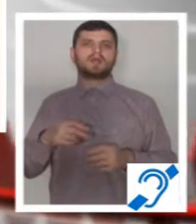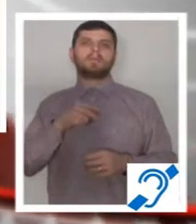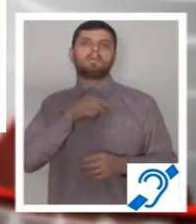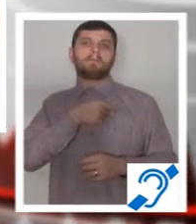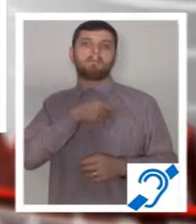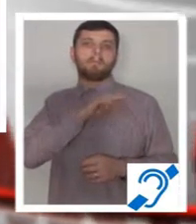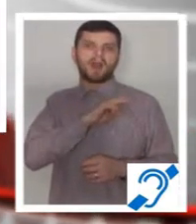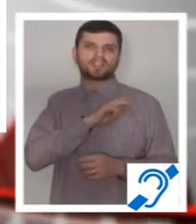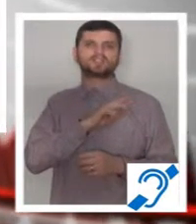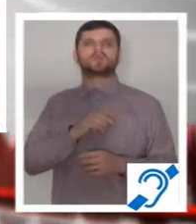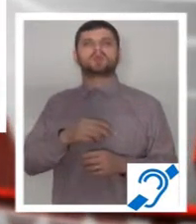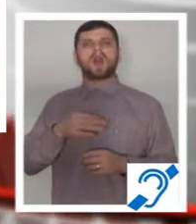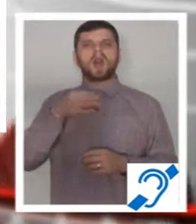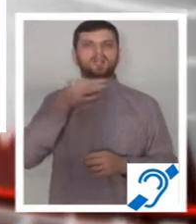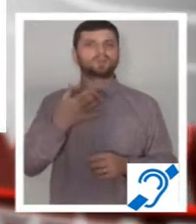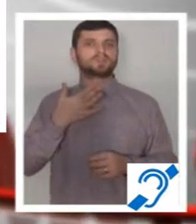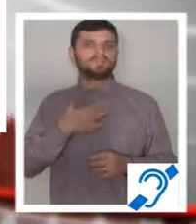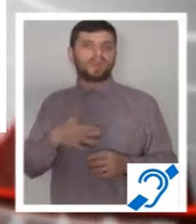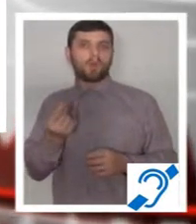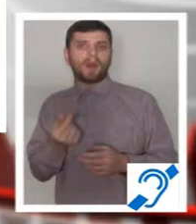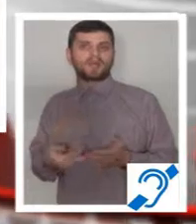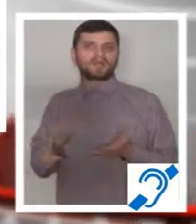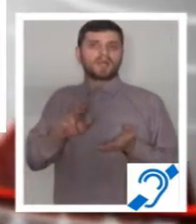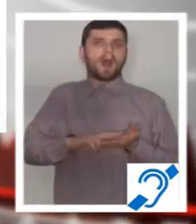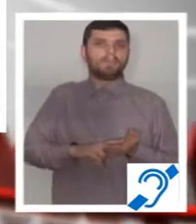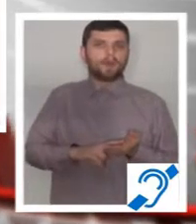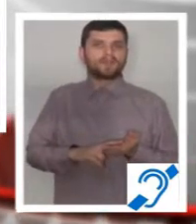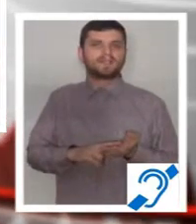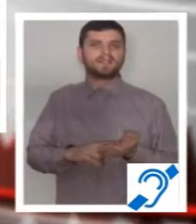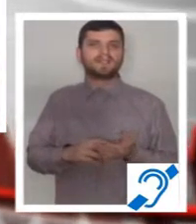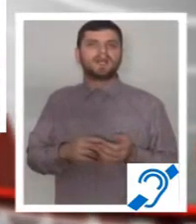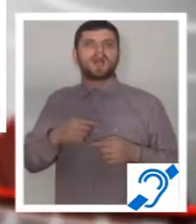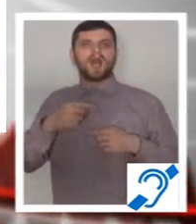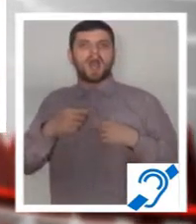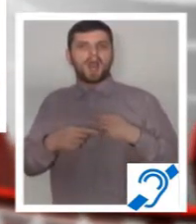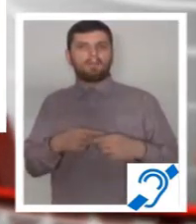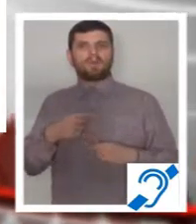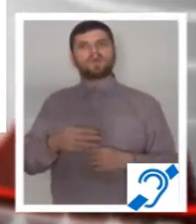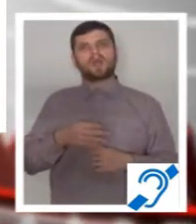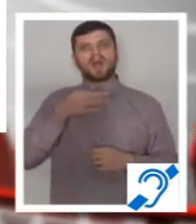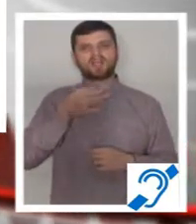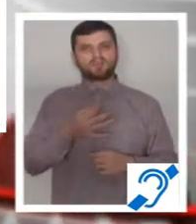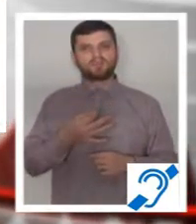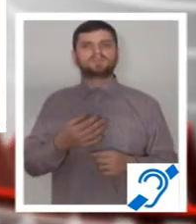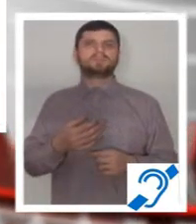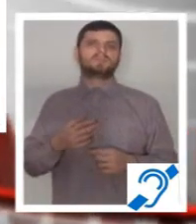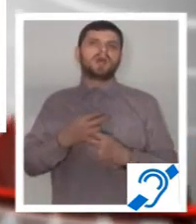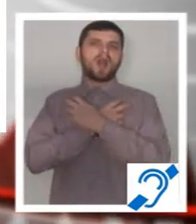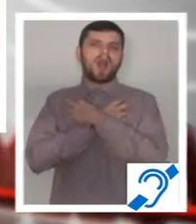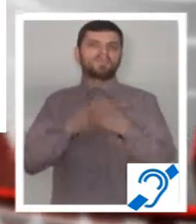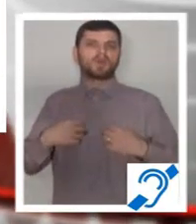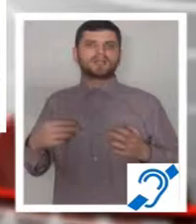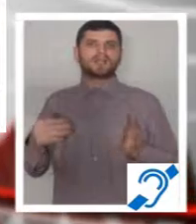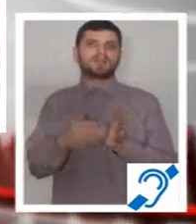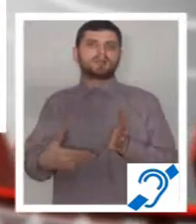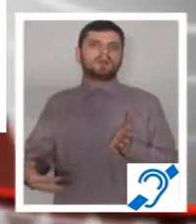denunțător i-a solicitat inculpatei să-i remită suma de bani primită. Deși inițial, avocata i-a spus martorului denunțător că nu a mai recuperat